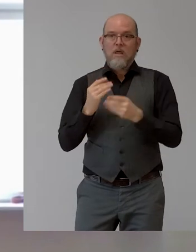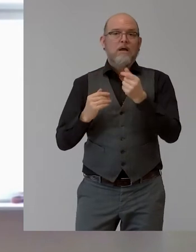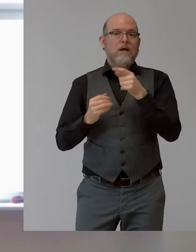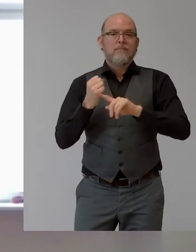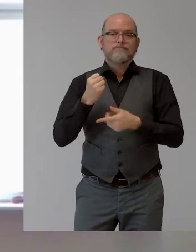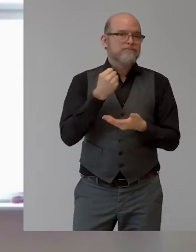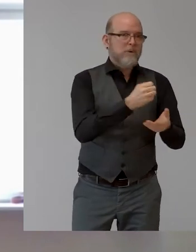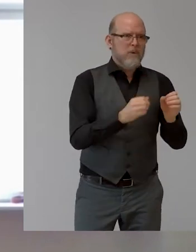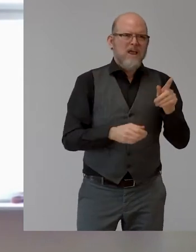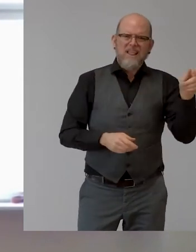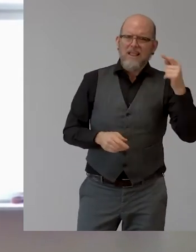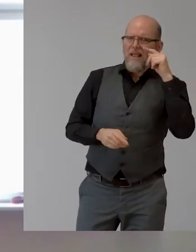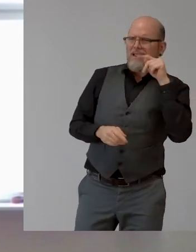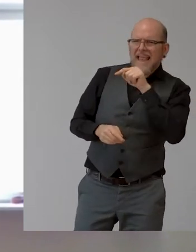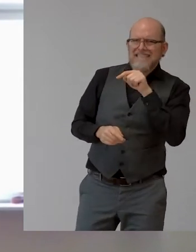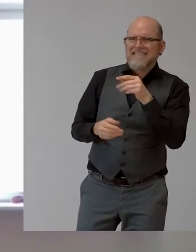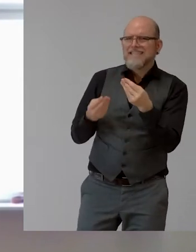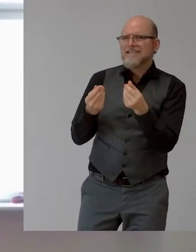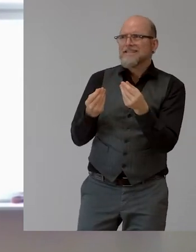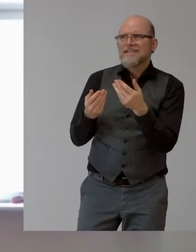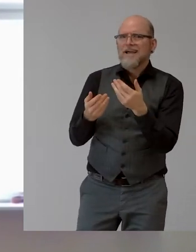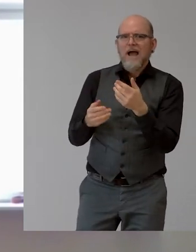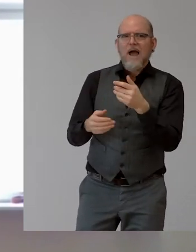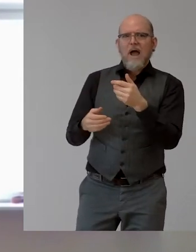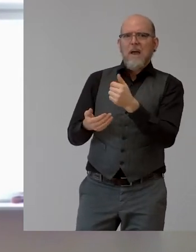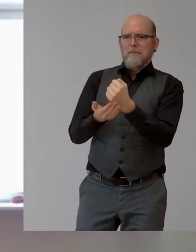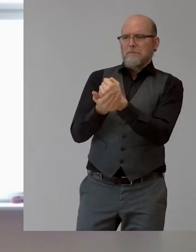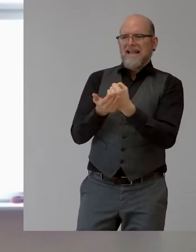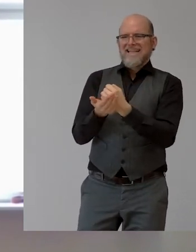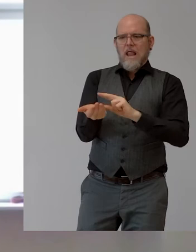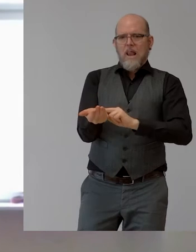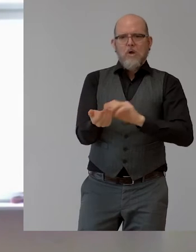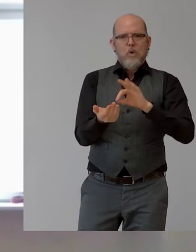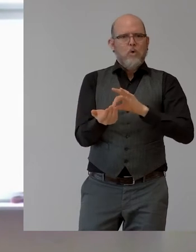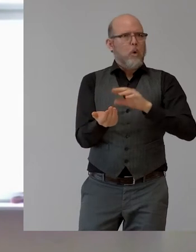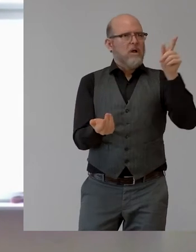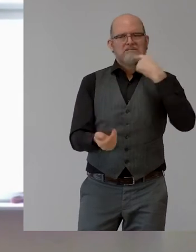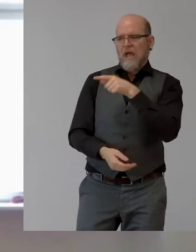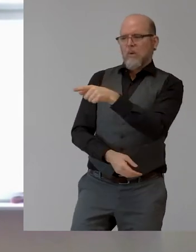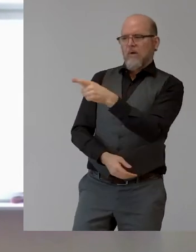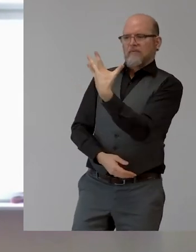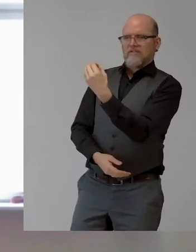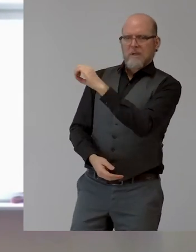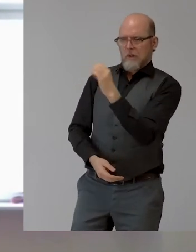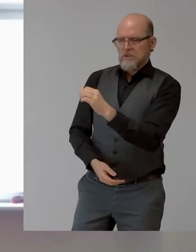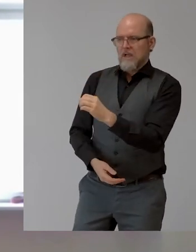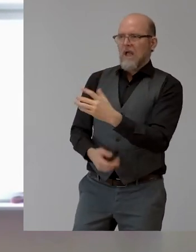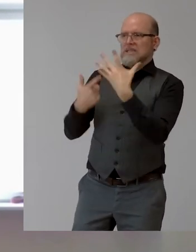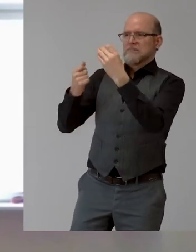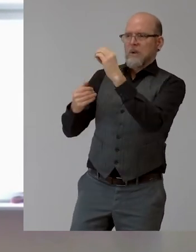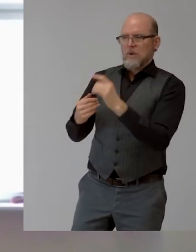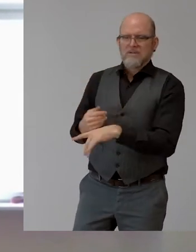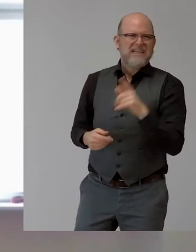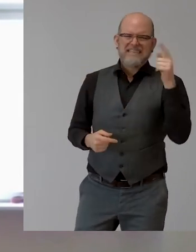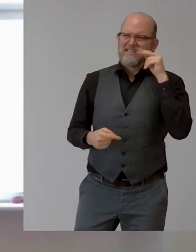diese Einschätzung in Bezug auf den Grad der Behinderung, widerspricht ganz klar der Definition von Behinderung nach der Konvention.